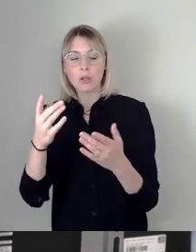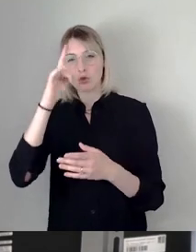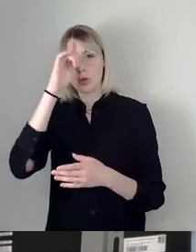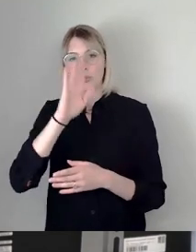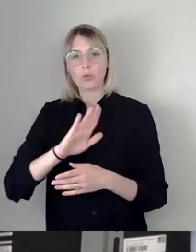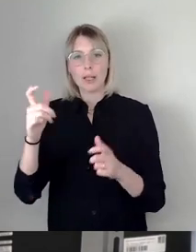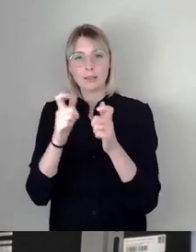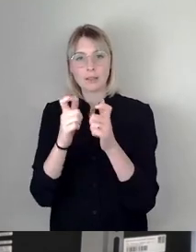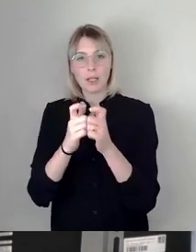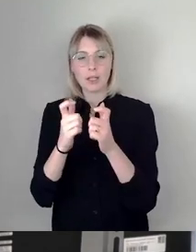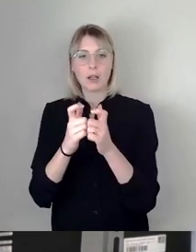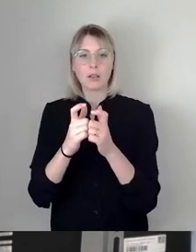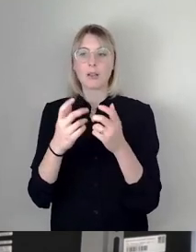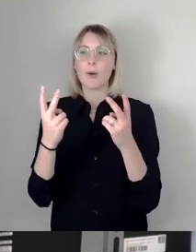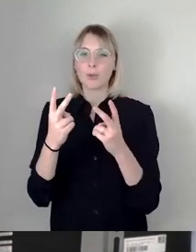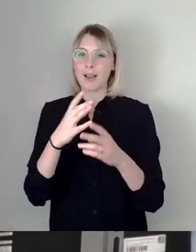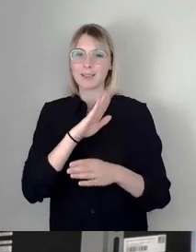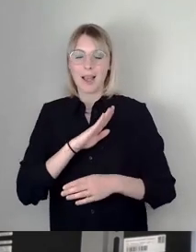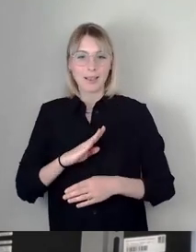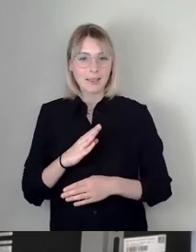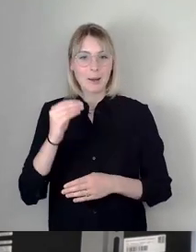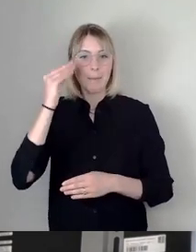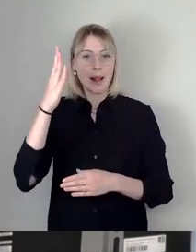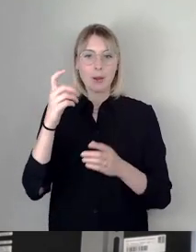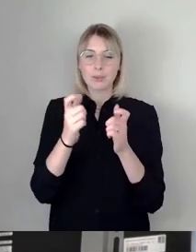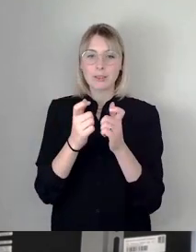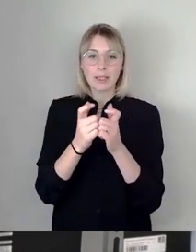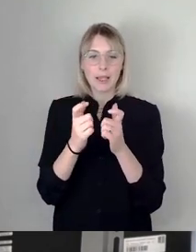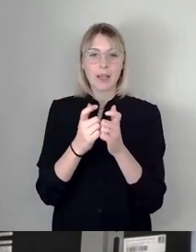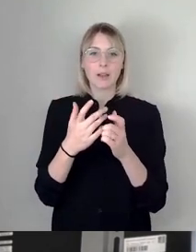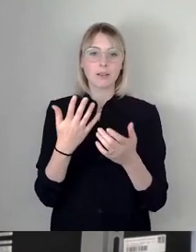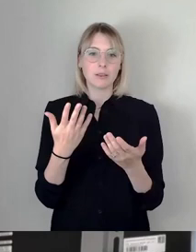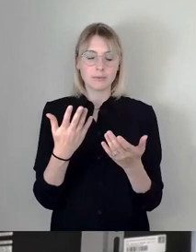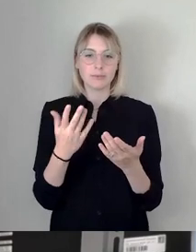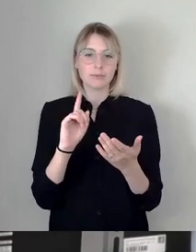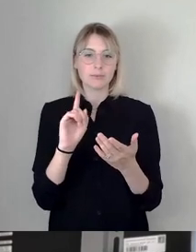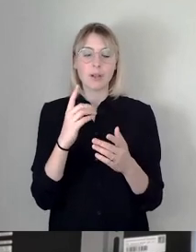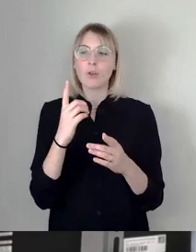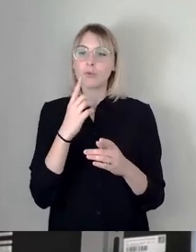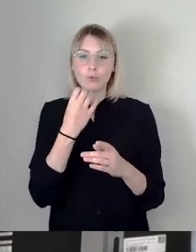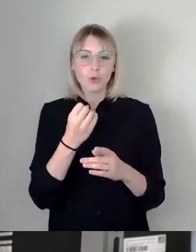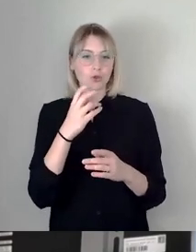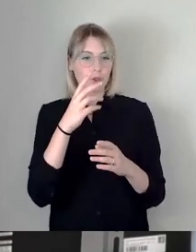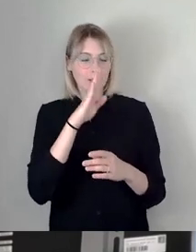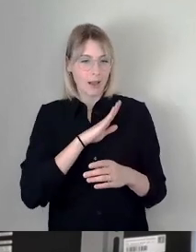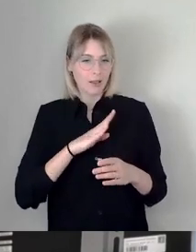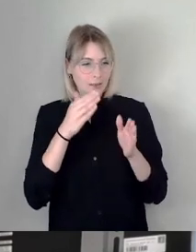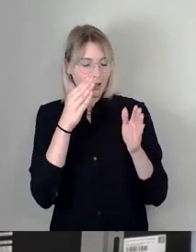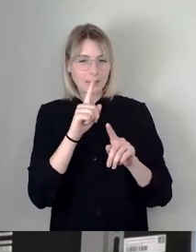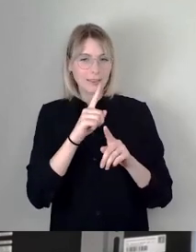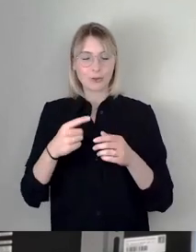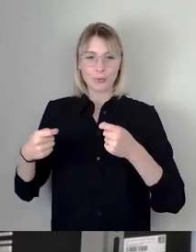aber man könnte das auch nach Sachsen gucken, das Bildungsticket, wir wollen da gar nicht nur nach dem Bund schauen. Also die Ausfinanzierung von